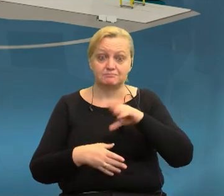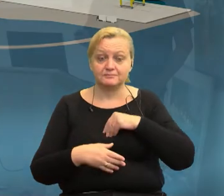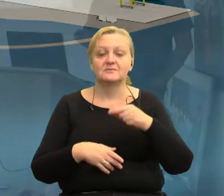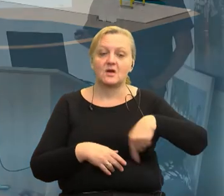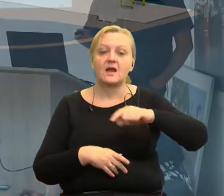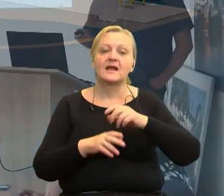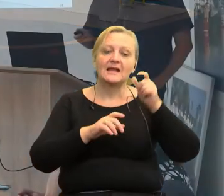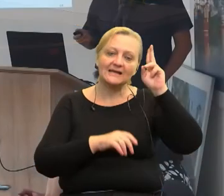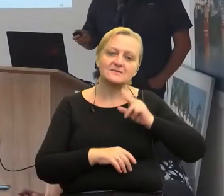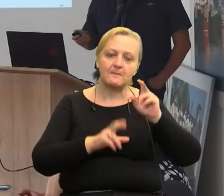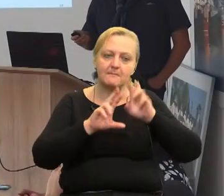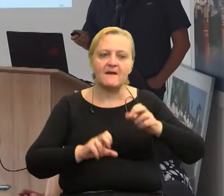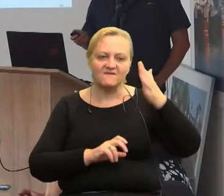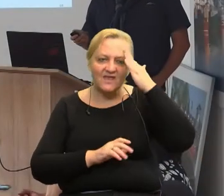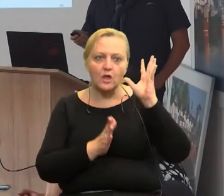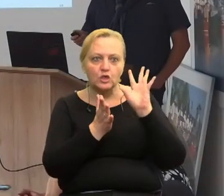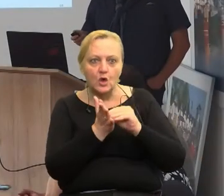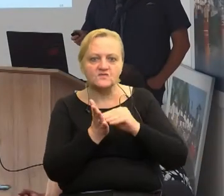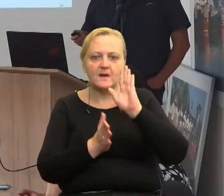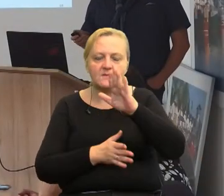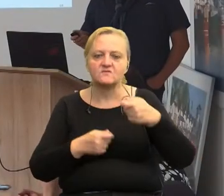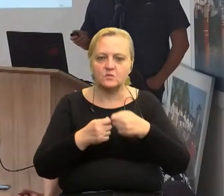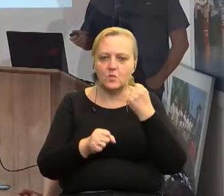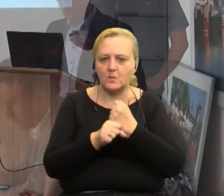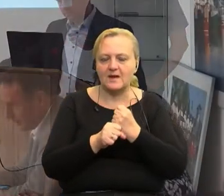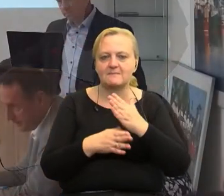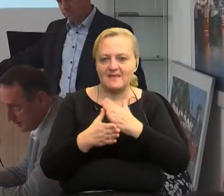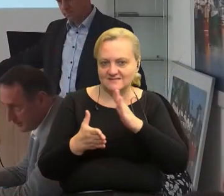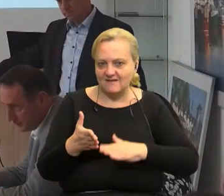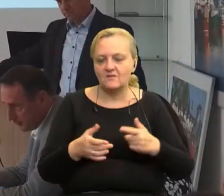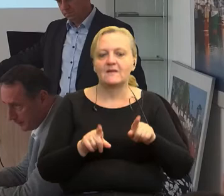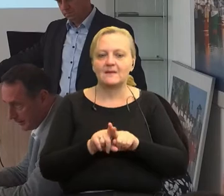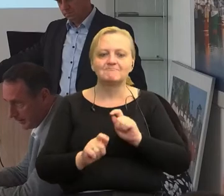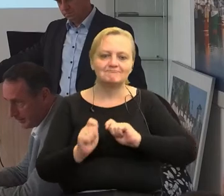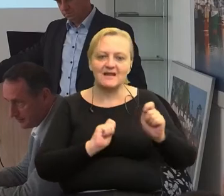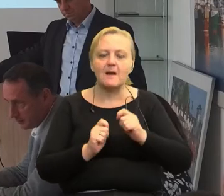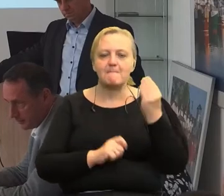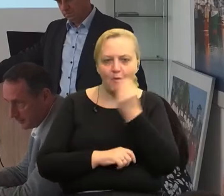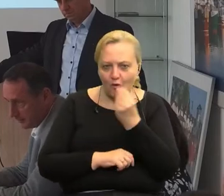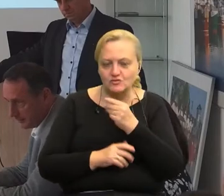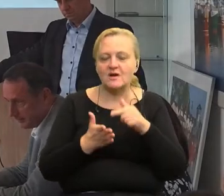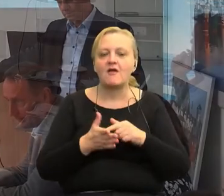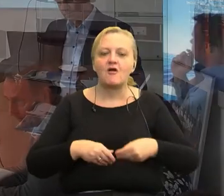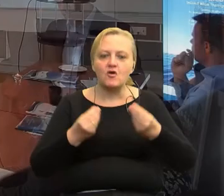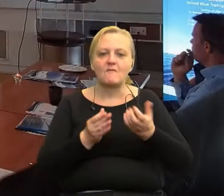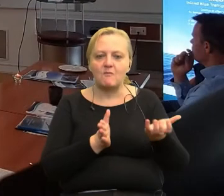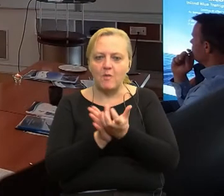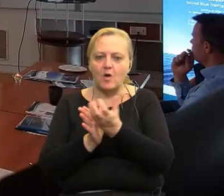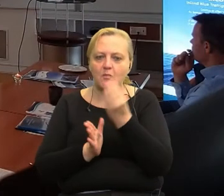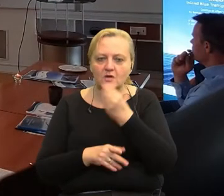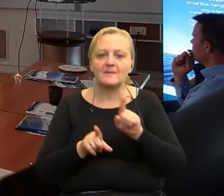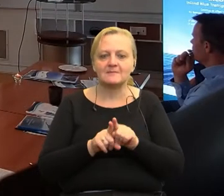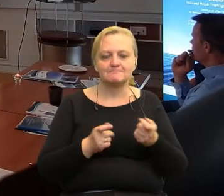badawcze, które posiadają wiedzę i doświadczenie we współpracy międzynarodowej, transporcie morskim, rozwoju portów morskich oraz